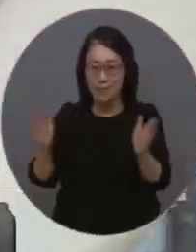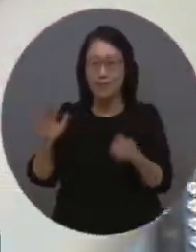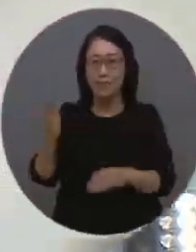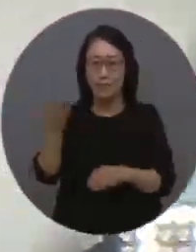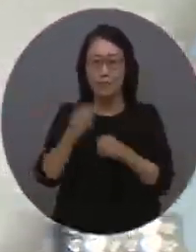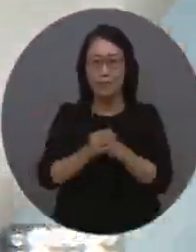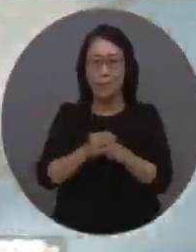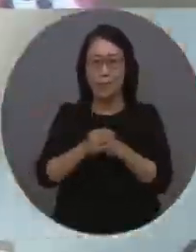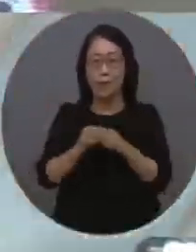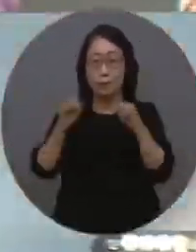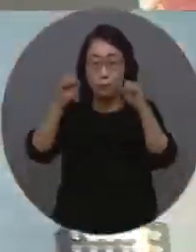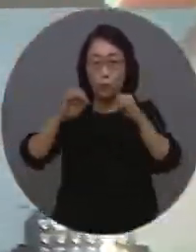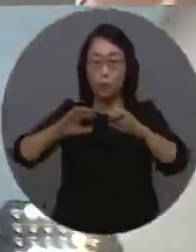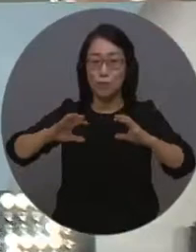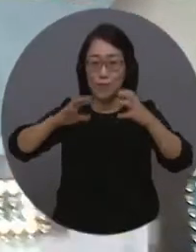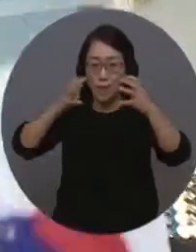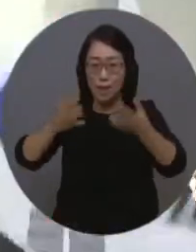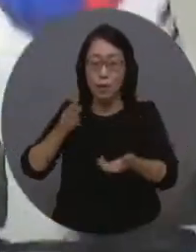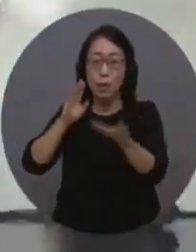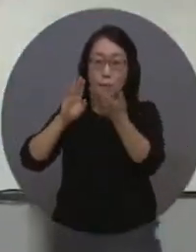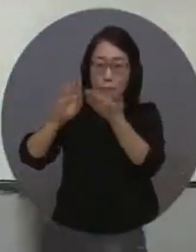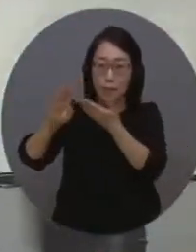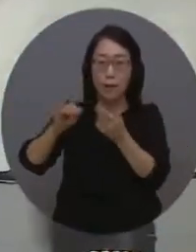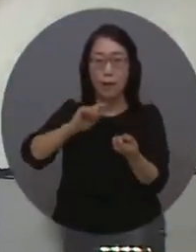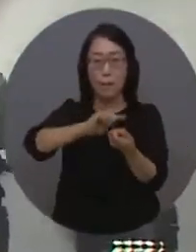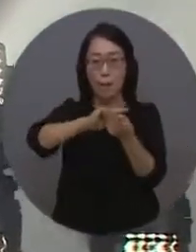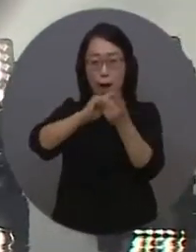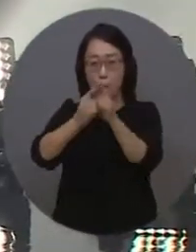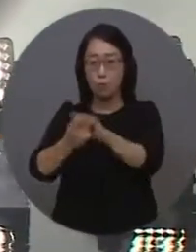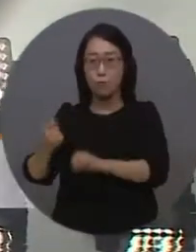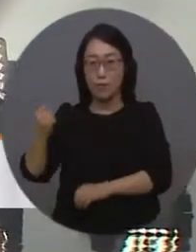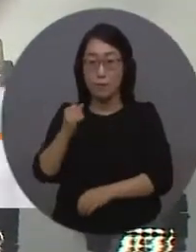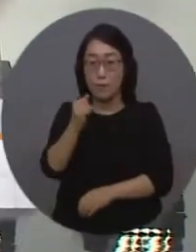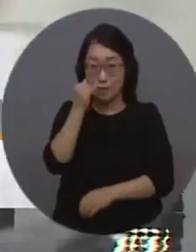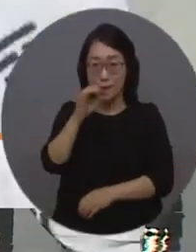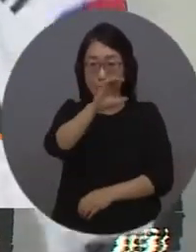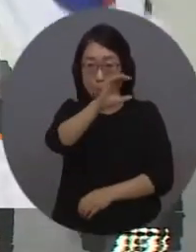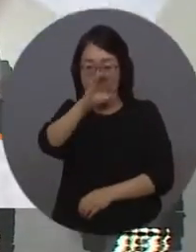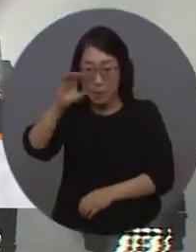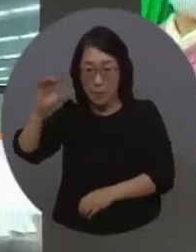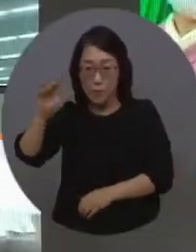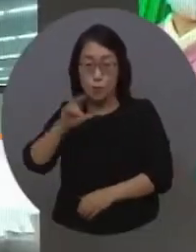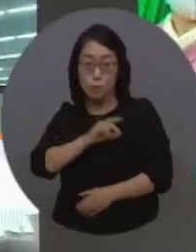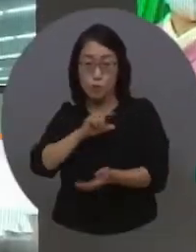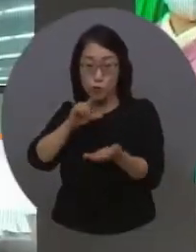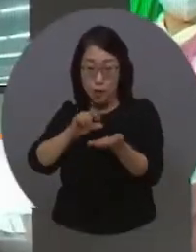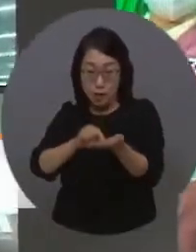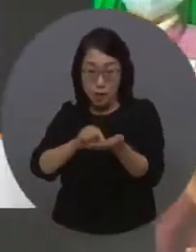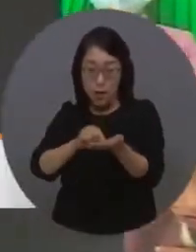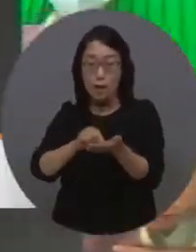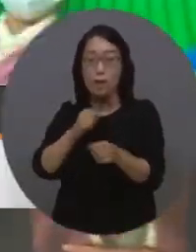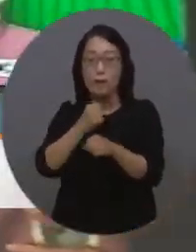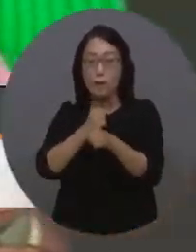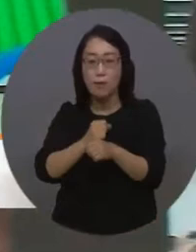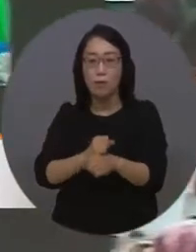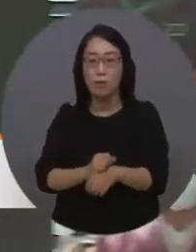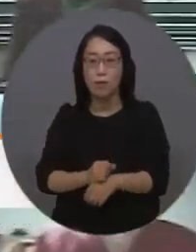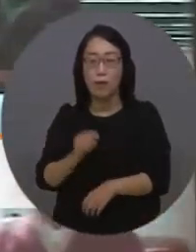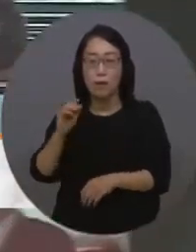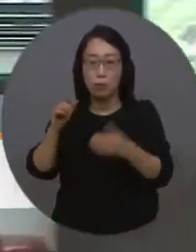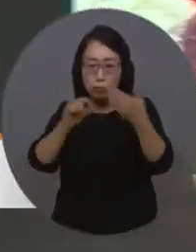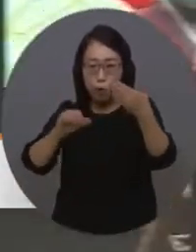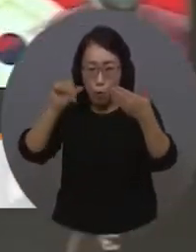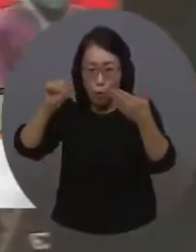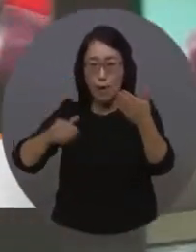스포츠는 세계와 미래를 바꾸는 힘이 있다를 슬로건을 내건 도쿄패럴림픽은 24일부터 다음 달 5일까지